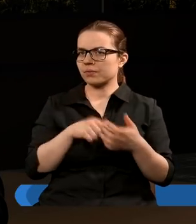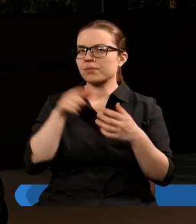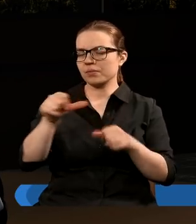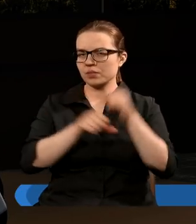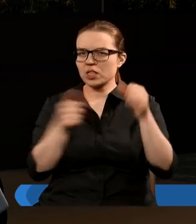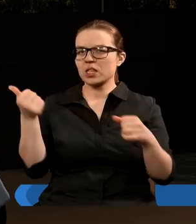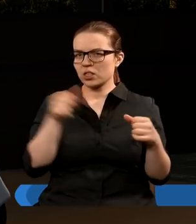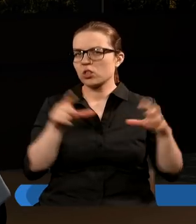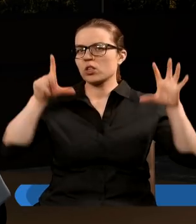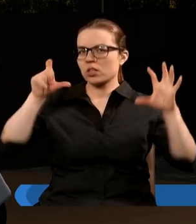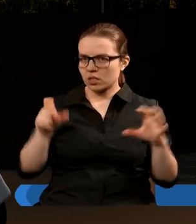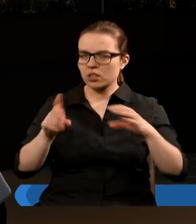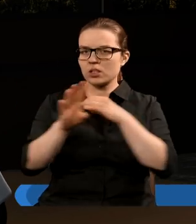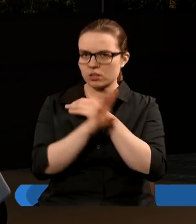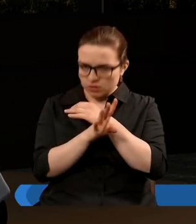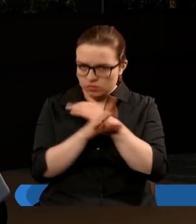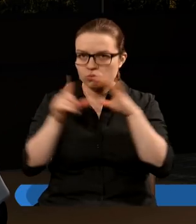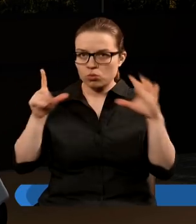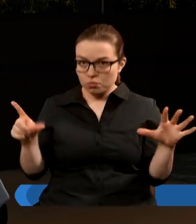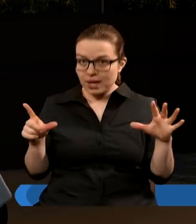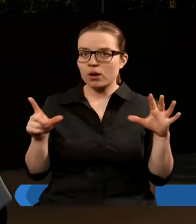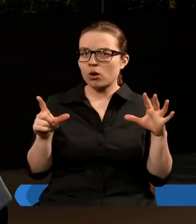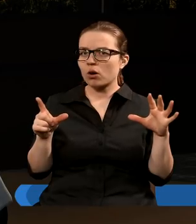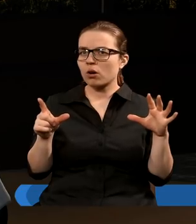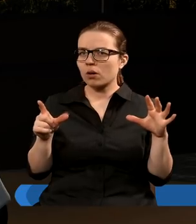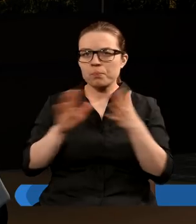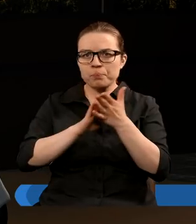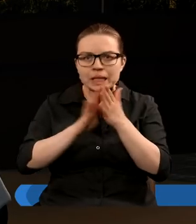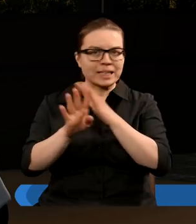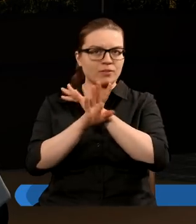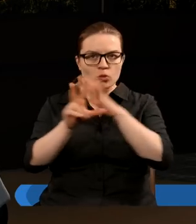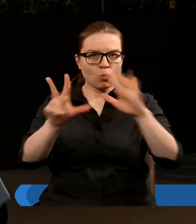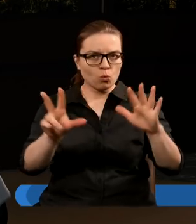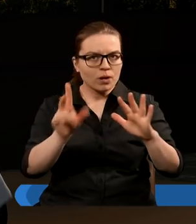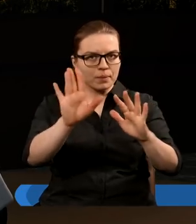1797, 98 przepraszam,